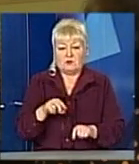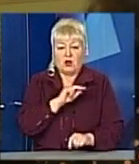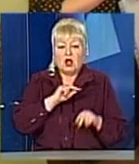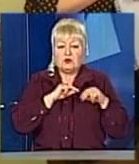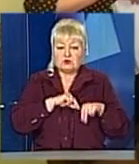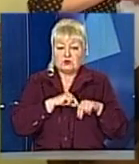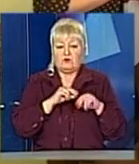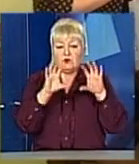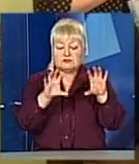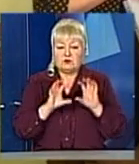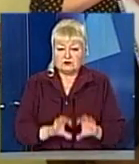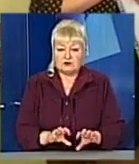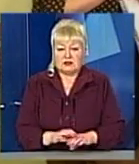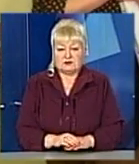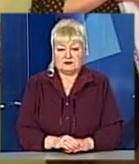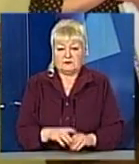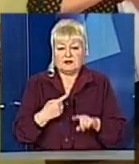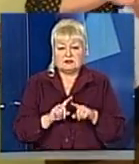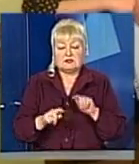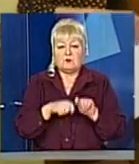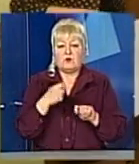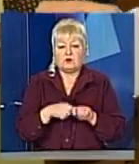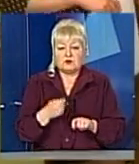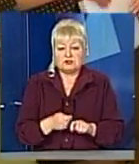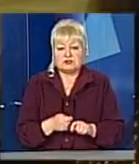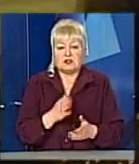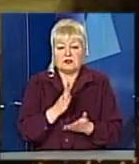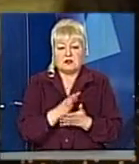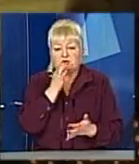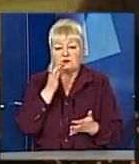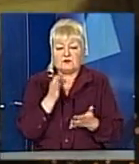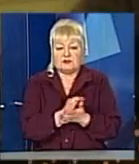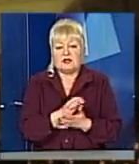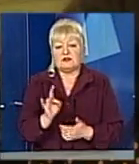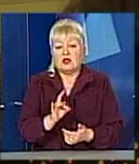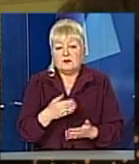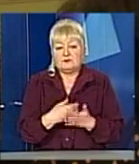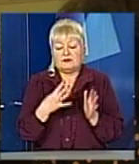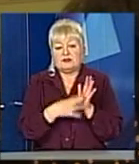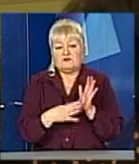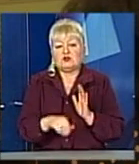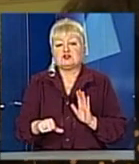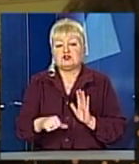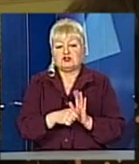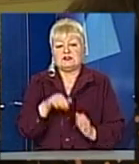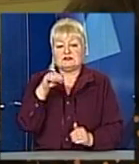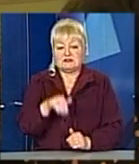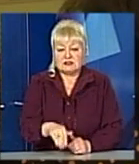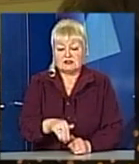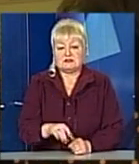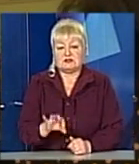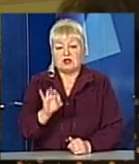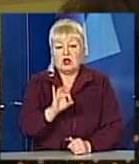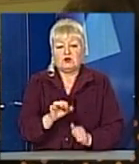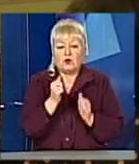законодавства. І за це порушення встановлена відповідальність в розмірі 96 тисячі щодо